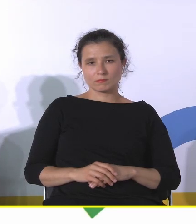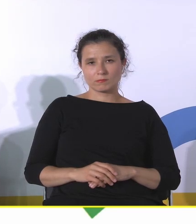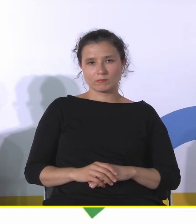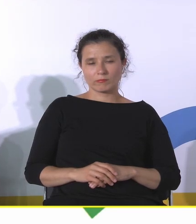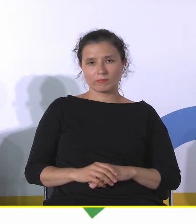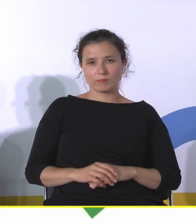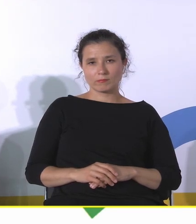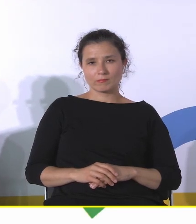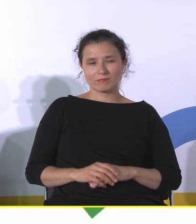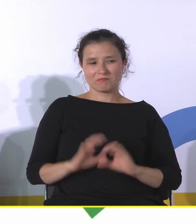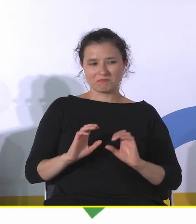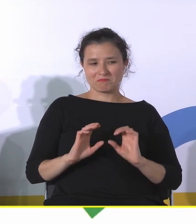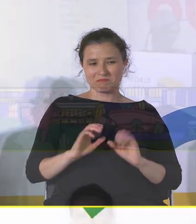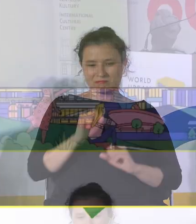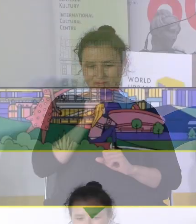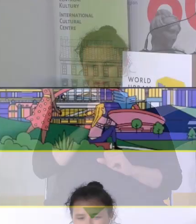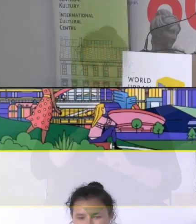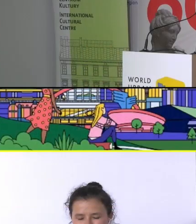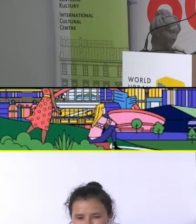Działa. Dzień dobry państwu.